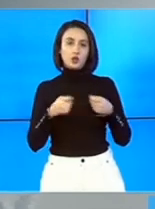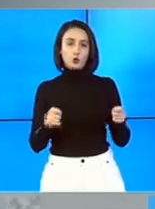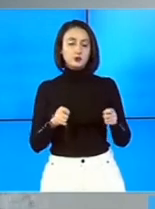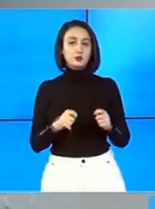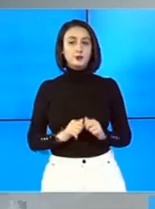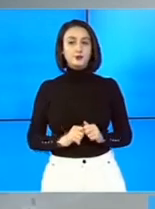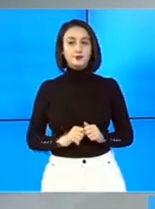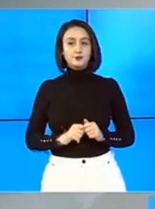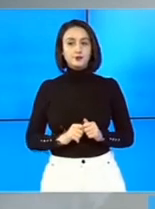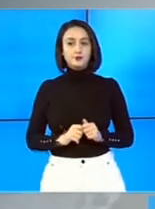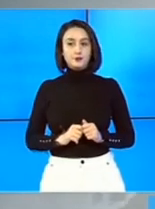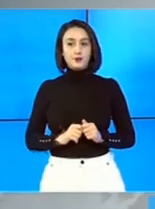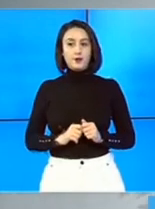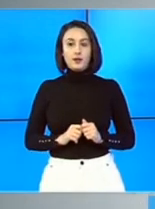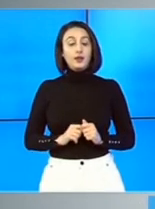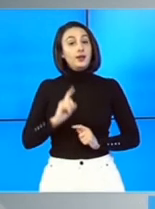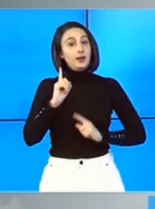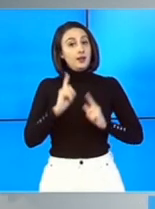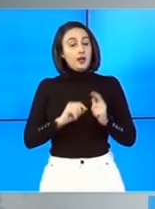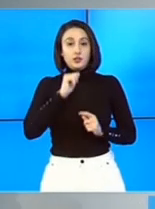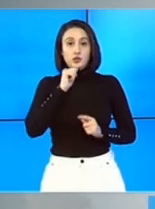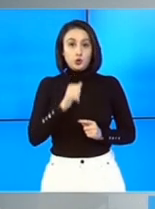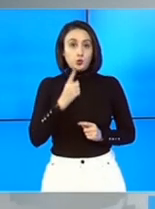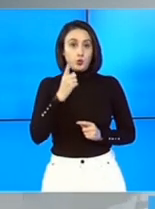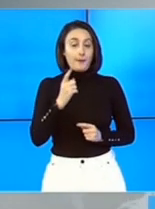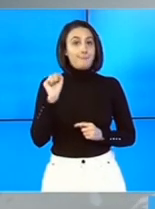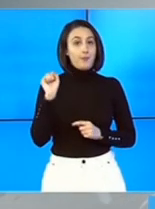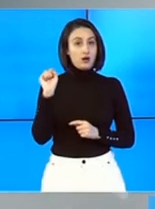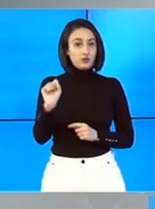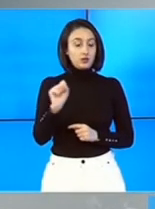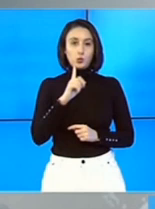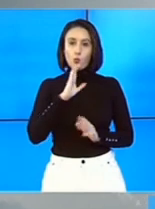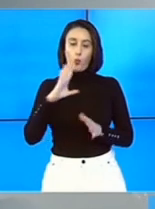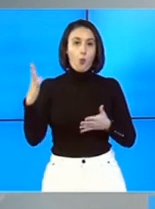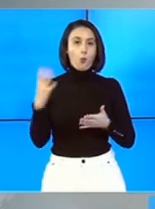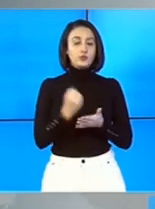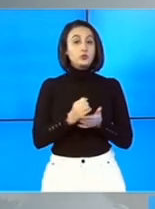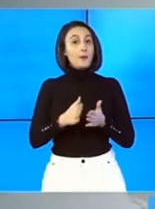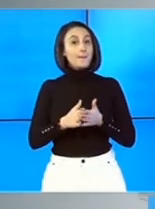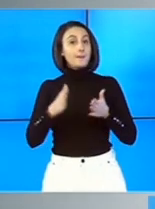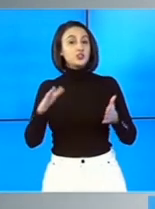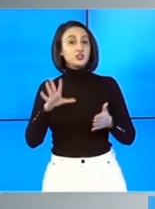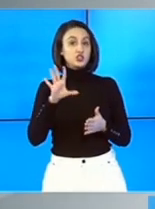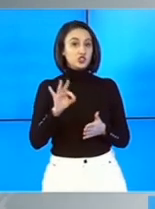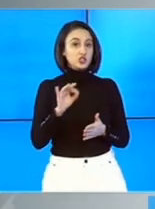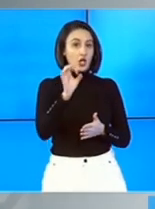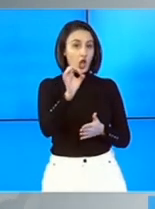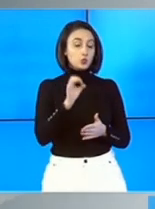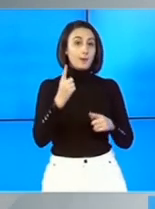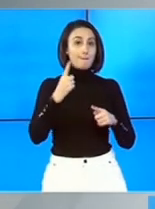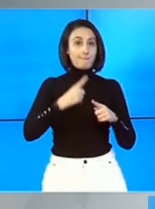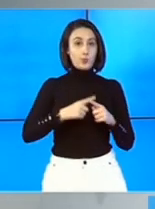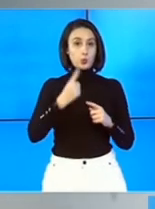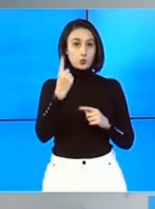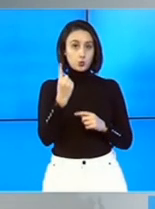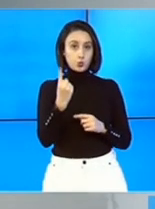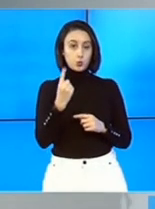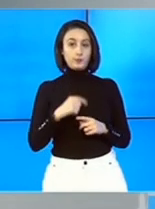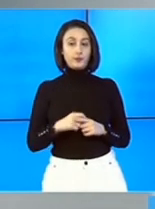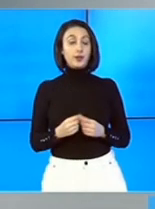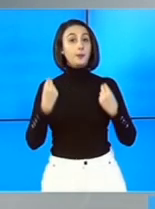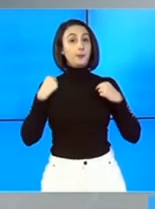Parlament. Astfel, în situația în care niciunul dintre partide nu a obținut o majoritate de 50% plus 1 în Parlament,